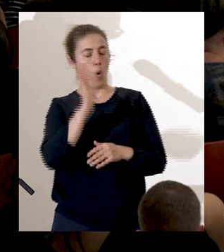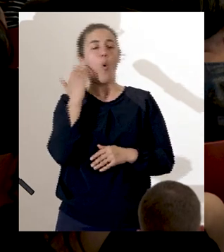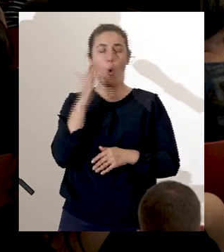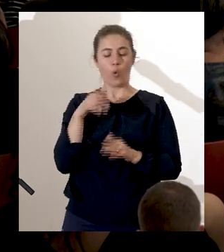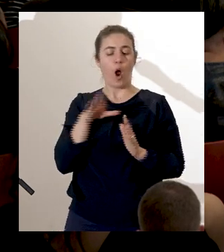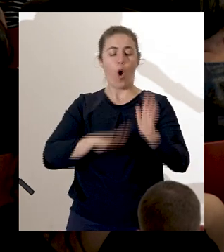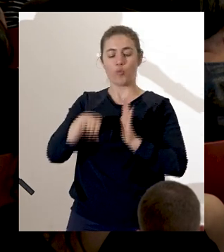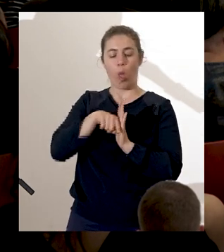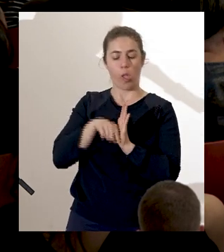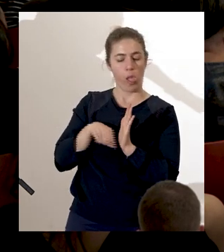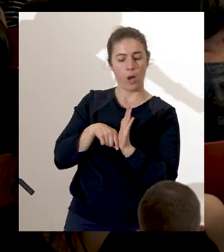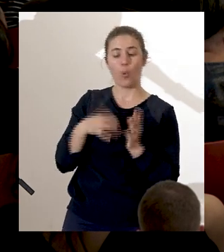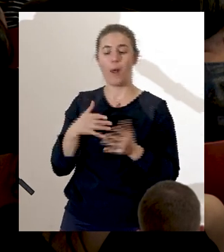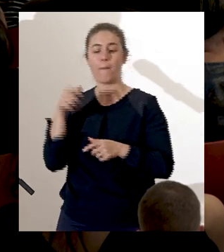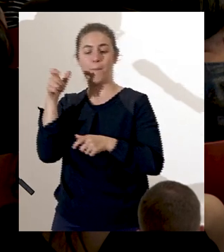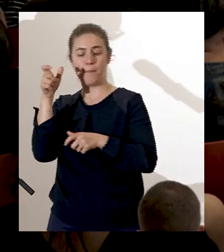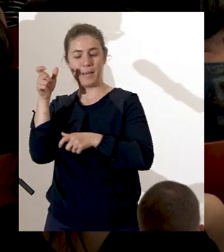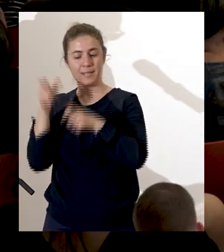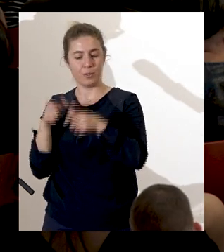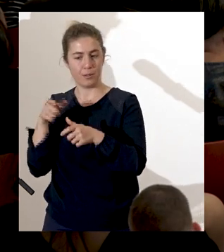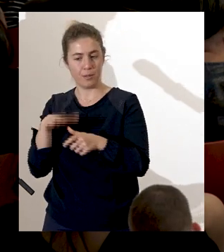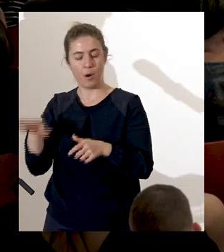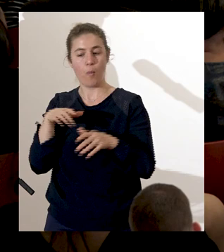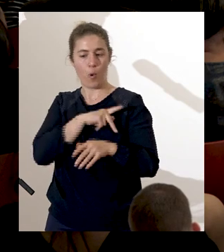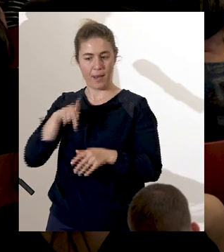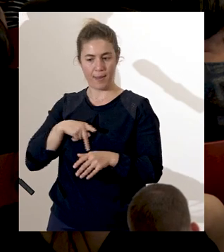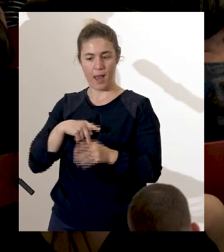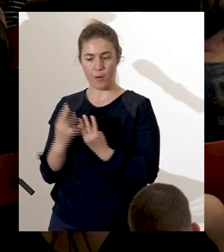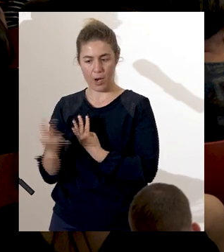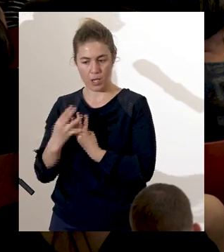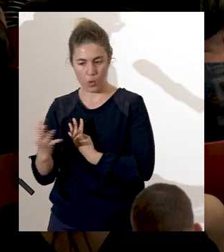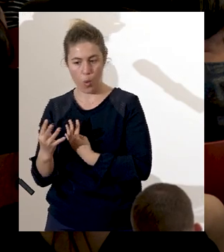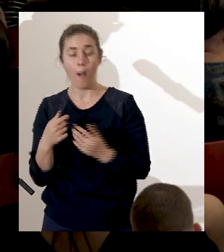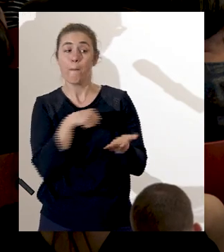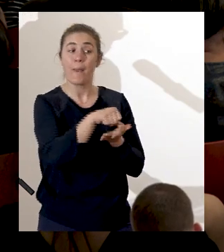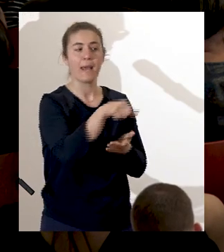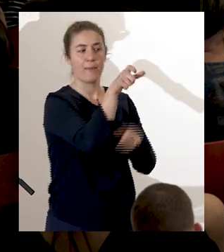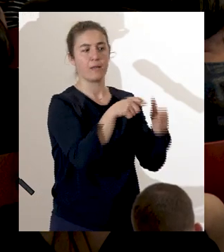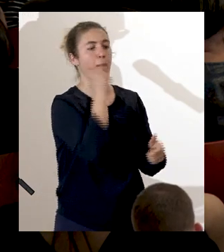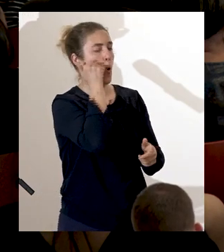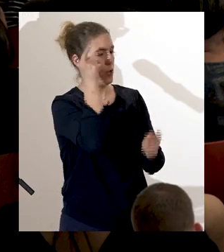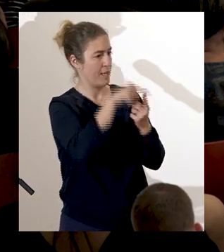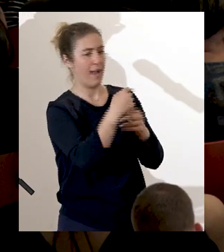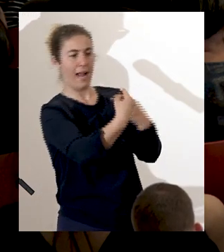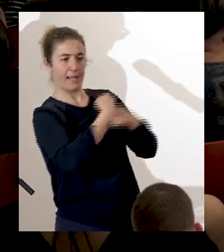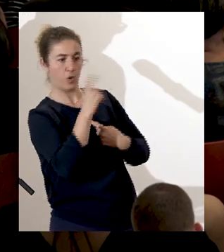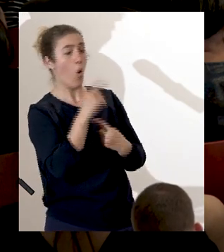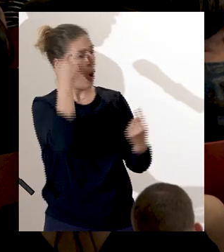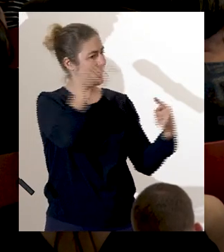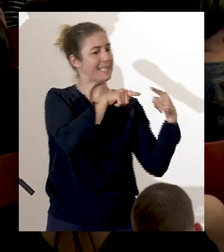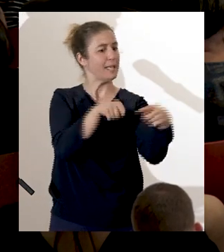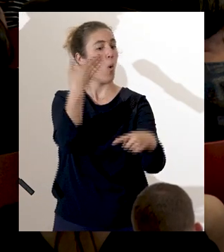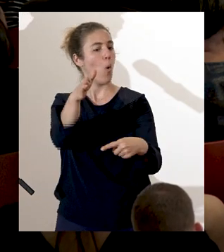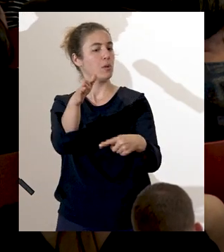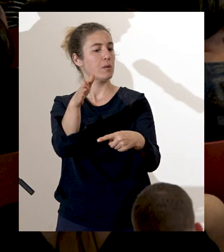lesquels les propriétaires de plantations payaient des bandes de marrons non seulement pour qu'ils ne les attaquent pas mais encore pour qu'ils combattent d'autres marrons